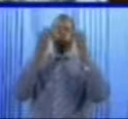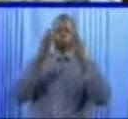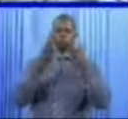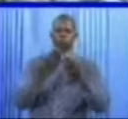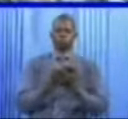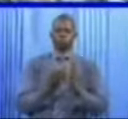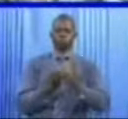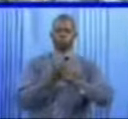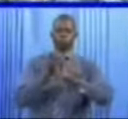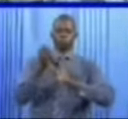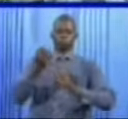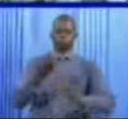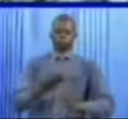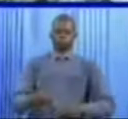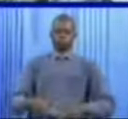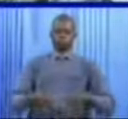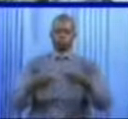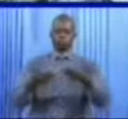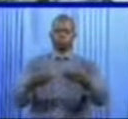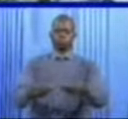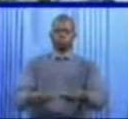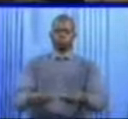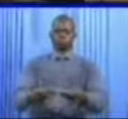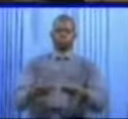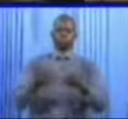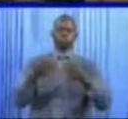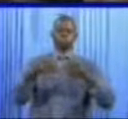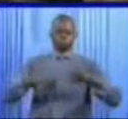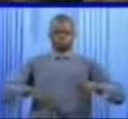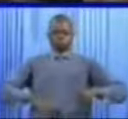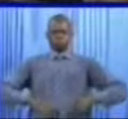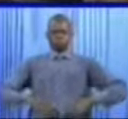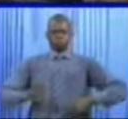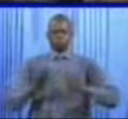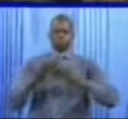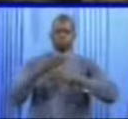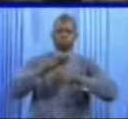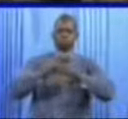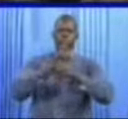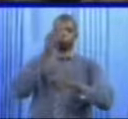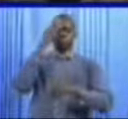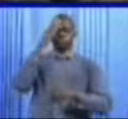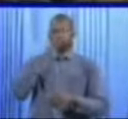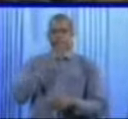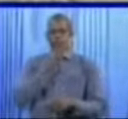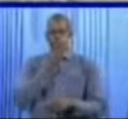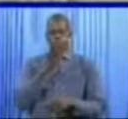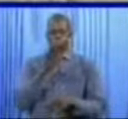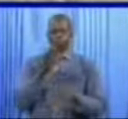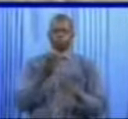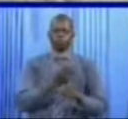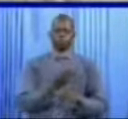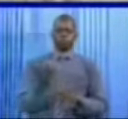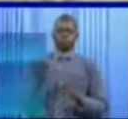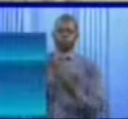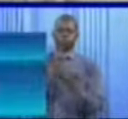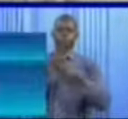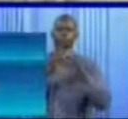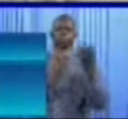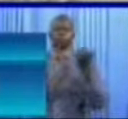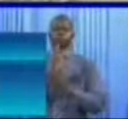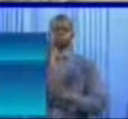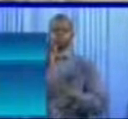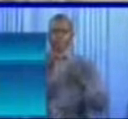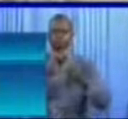qualité du matériel livré. Des cas de plainte, la Chambre des Métiers n'en a pas connaissance. Le matériel qui est produit par les artisans,